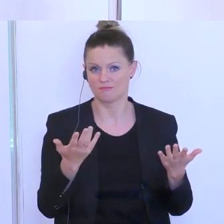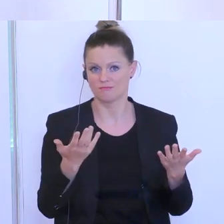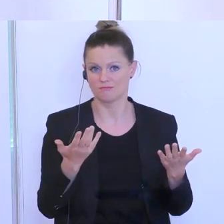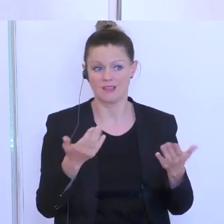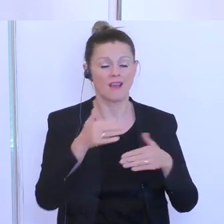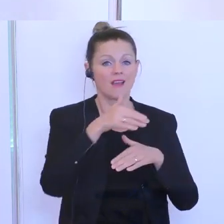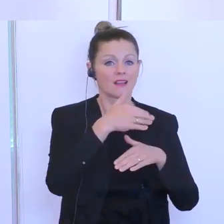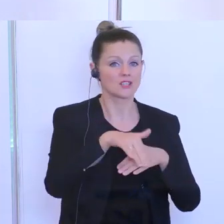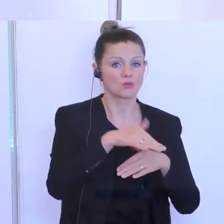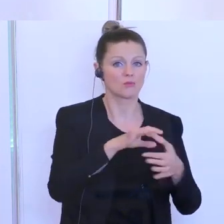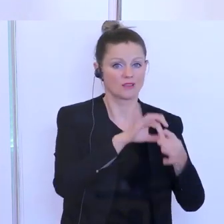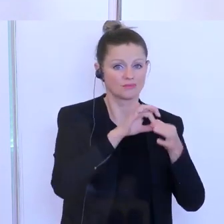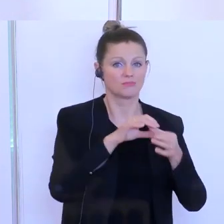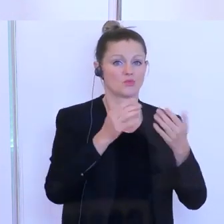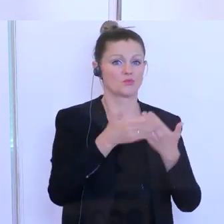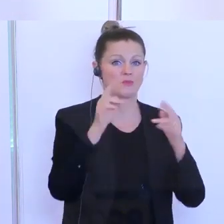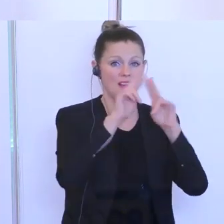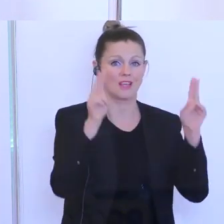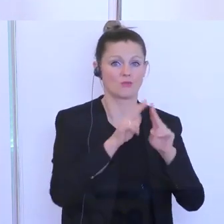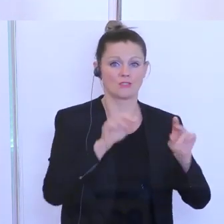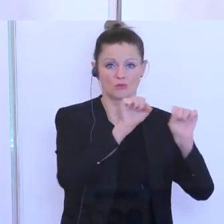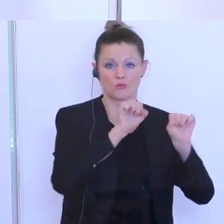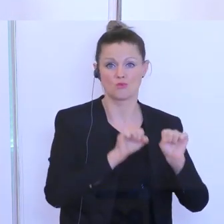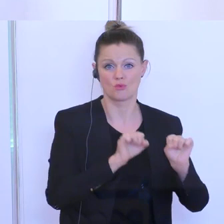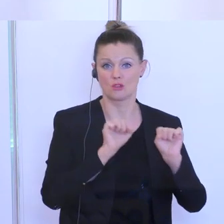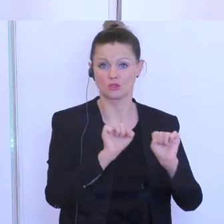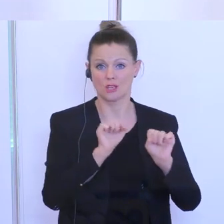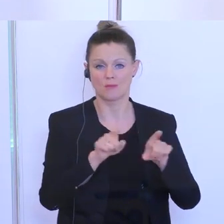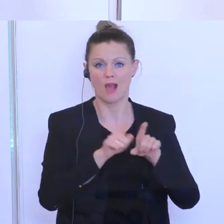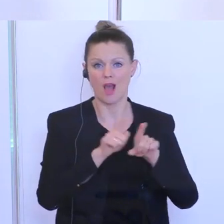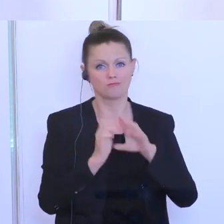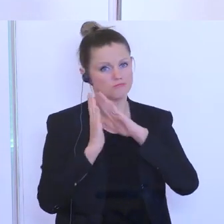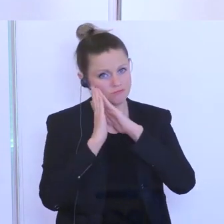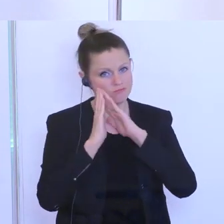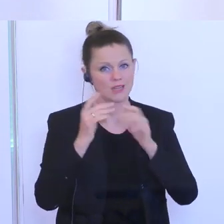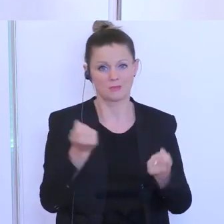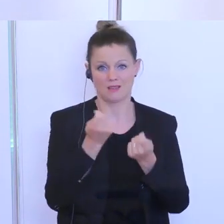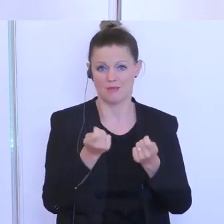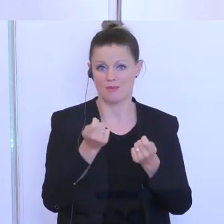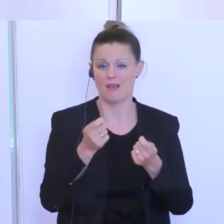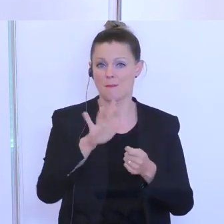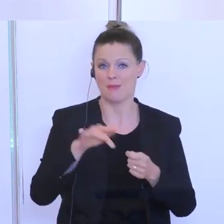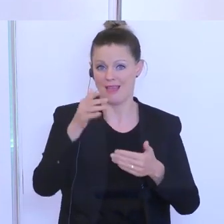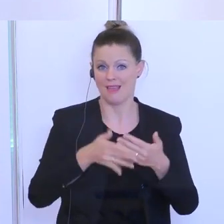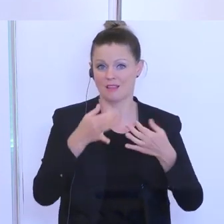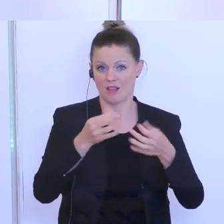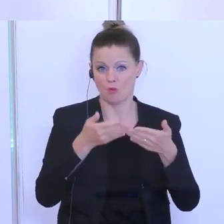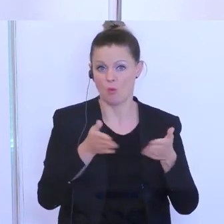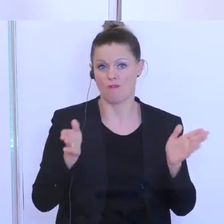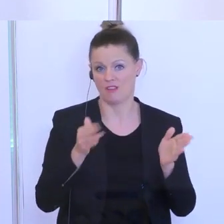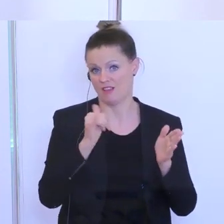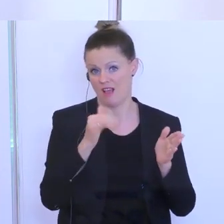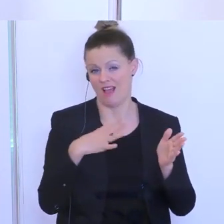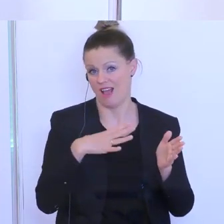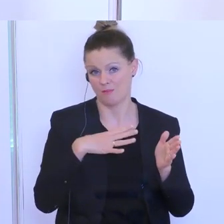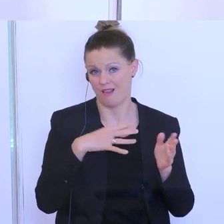Teilen der Gastronomie, die hauptsächlich internationale Kunden haben. Bei den gesamten Beherbergungsbetrieben, die dürfen zwar mit Ende Mai wieder aufmachen, aber es gibt natürlich sehr viele, die